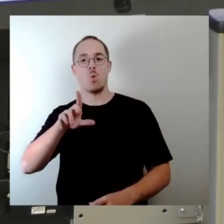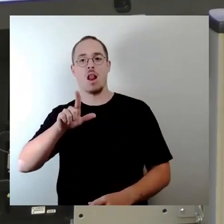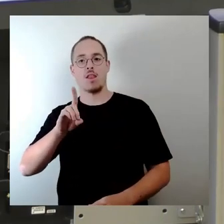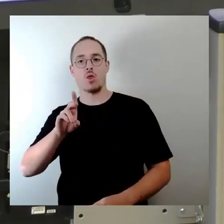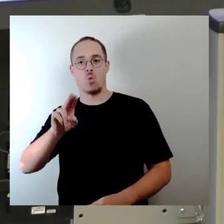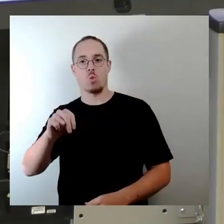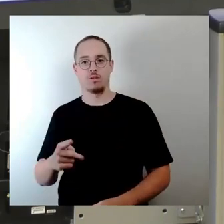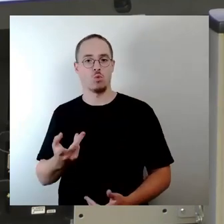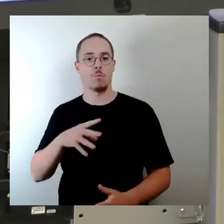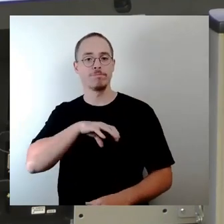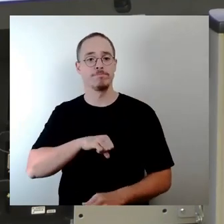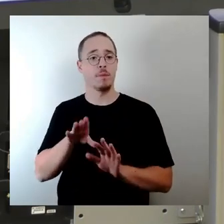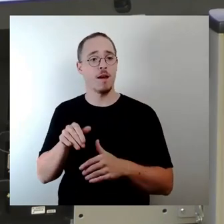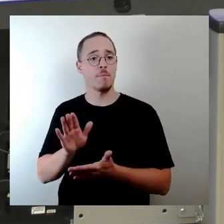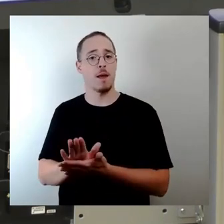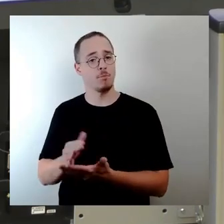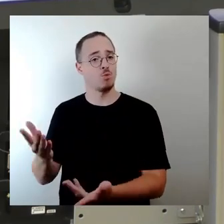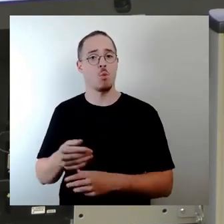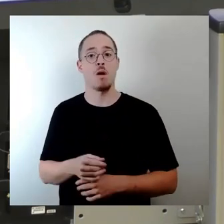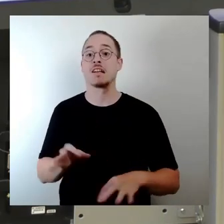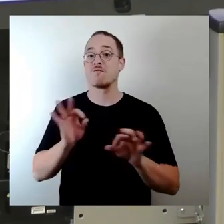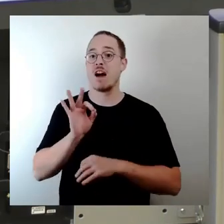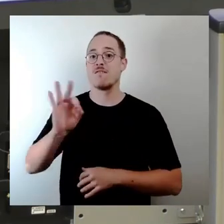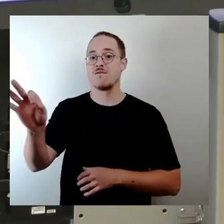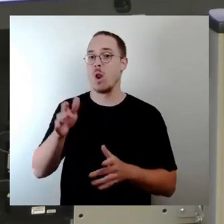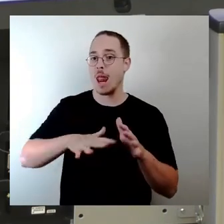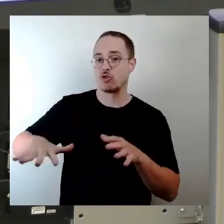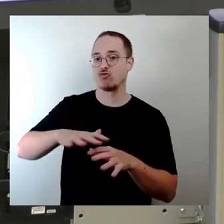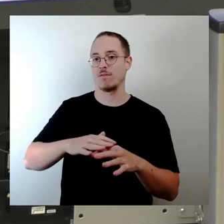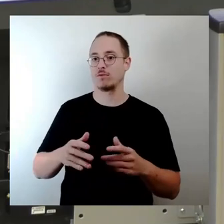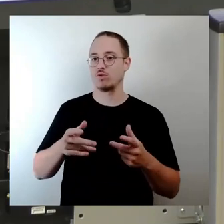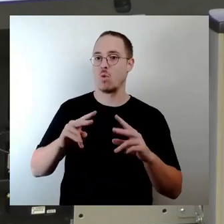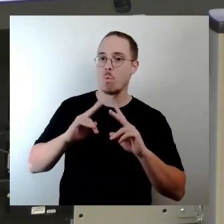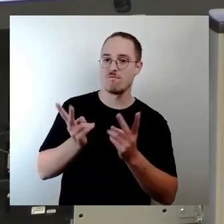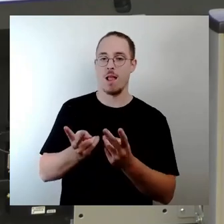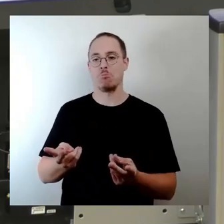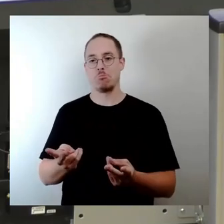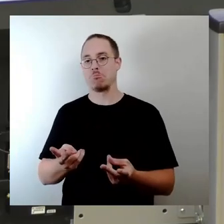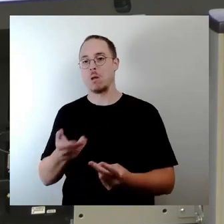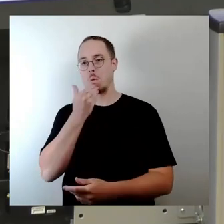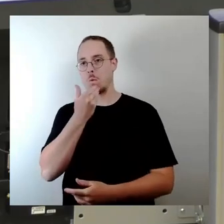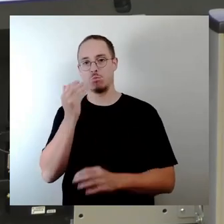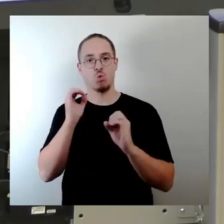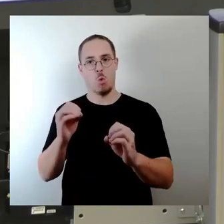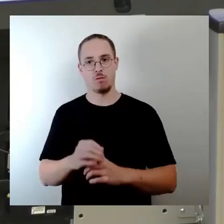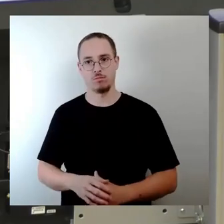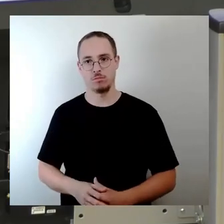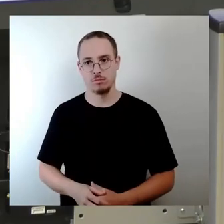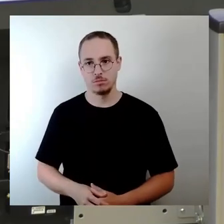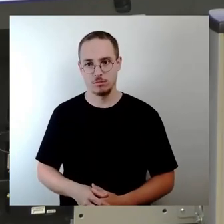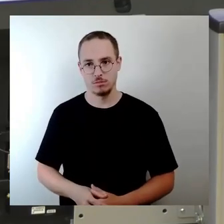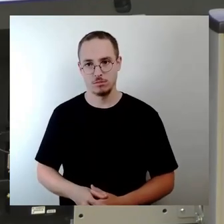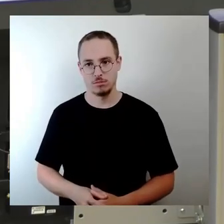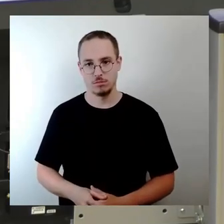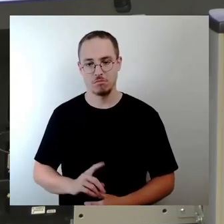für Landschaft und Umwelt. Nun hat im Jahr 2023 Herr Riedel von der Verwaltung die Räumung angeordnet bekommen